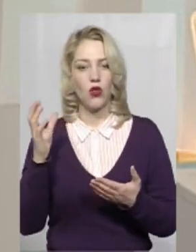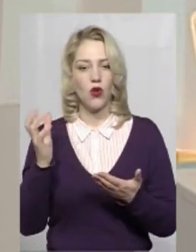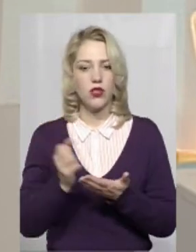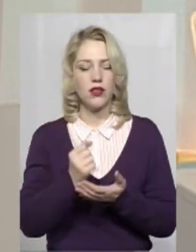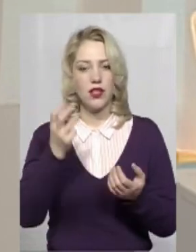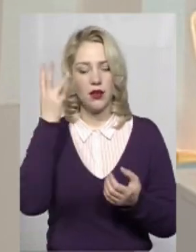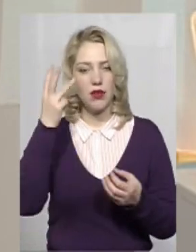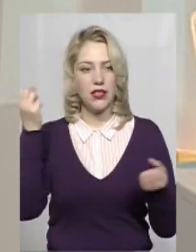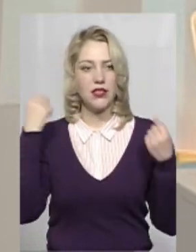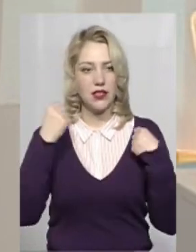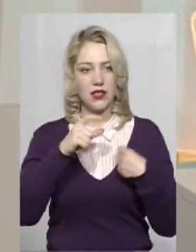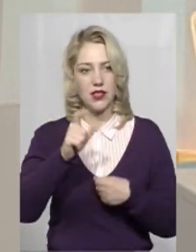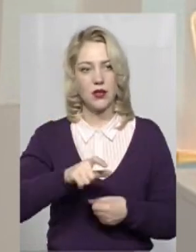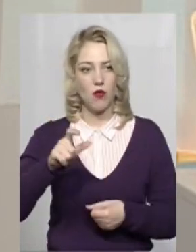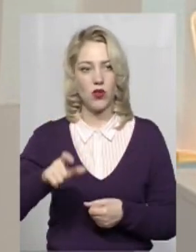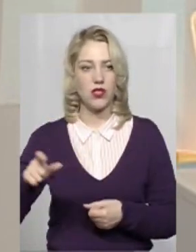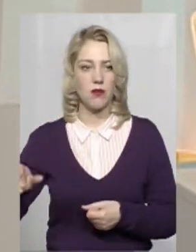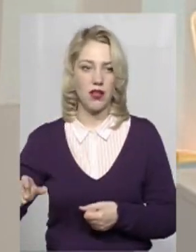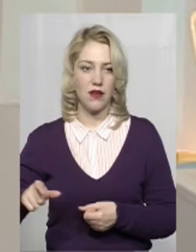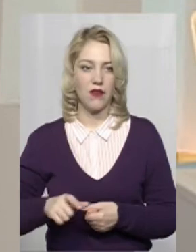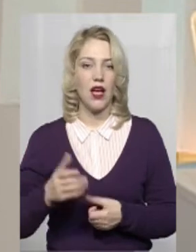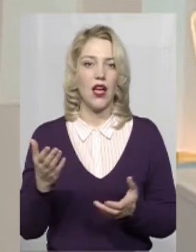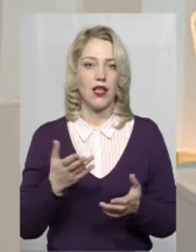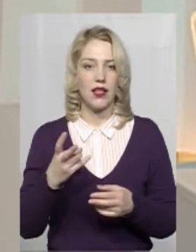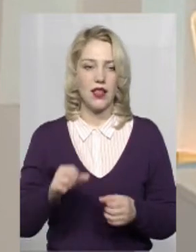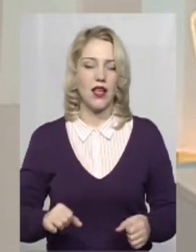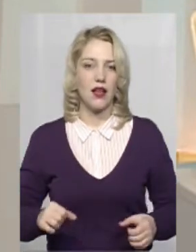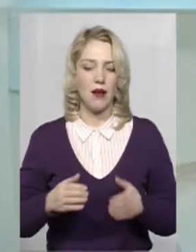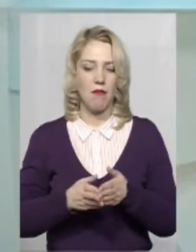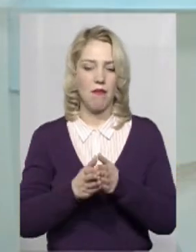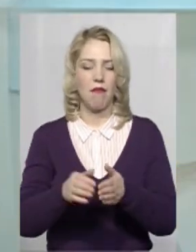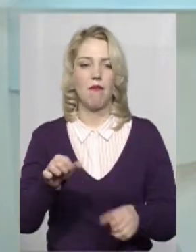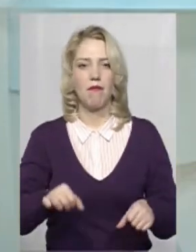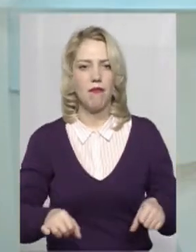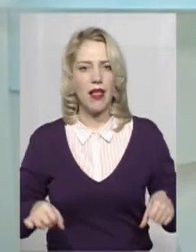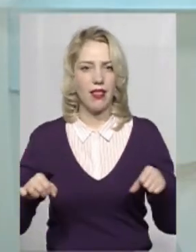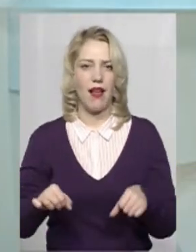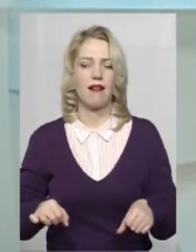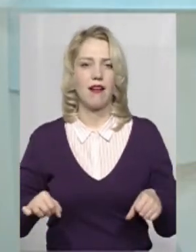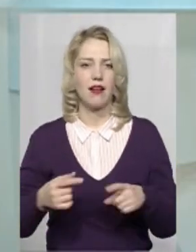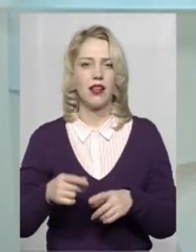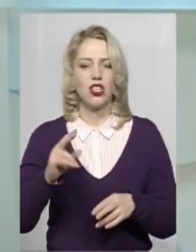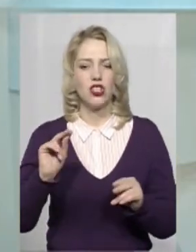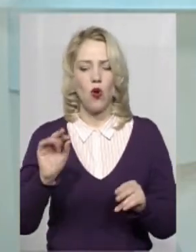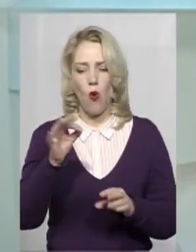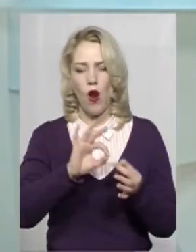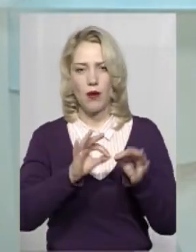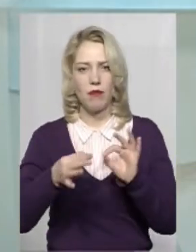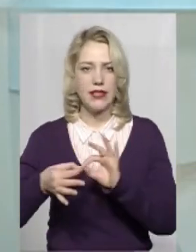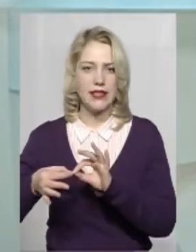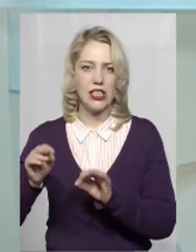спортсменів, які на байдарках, там, олімпійські чемпіони.